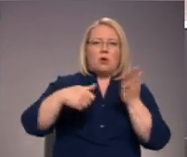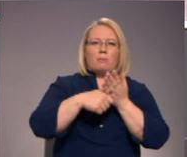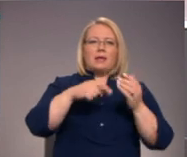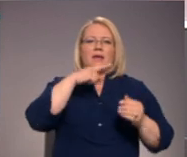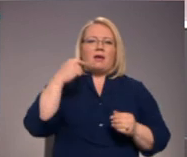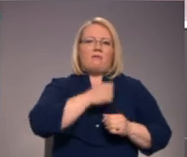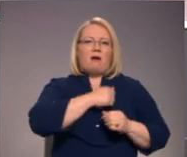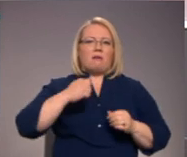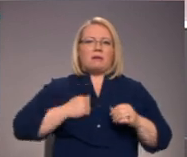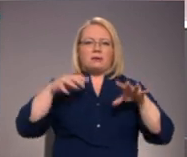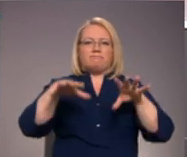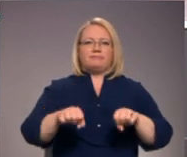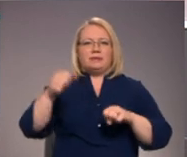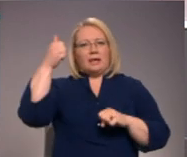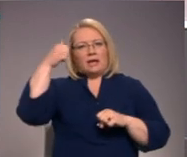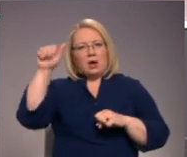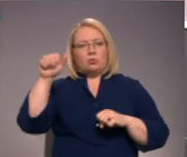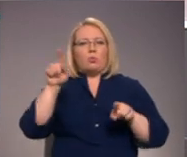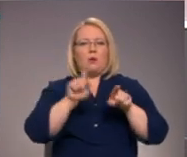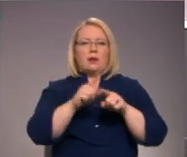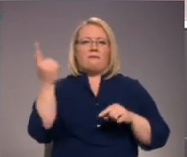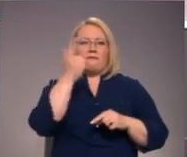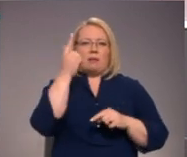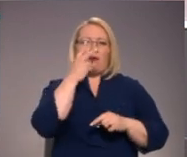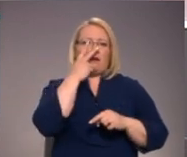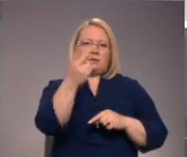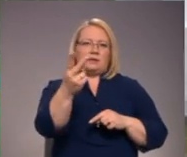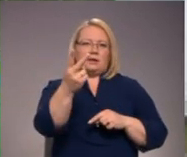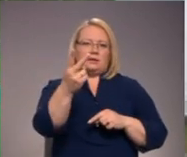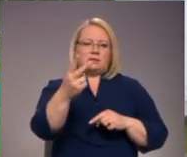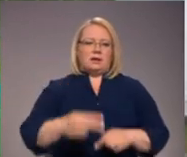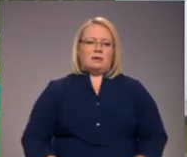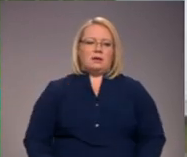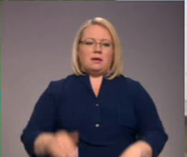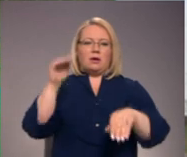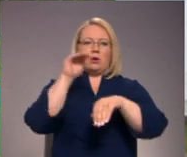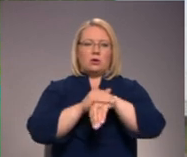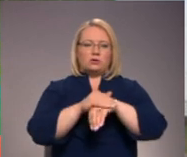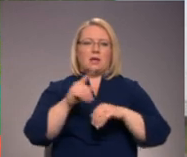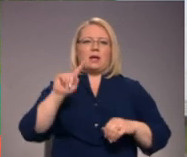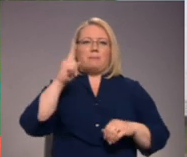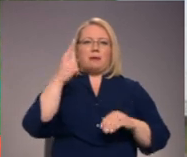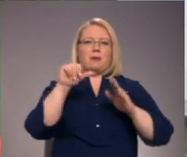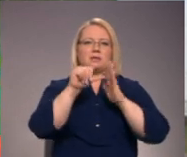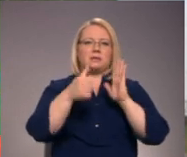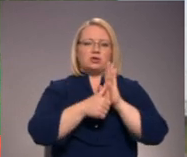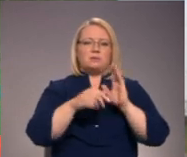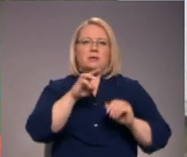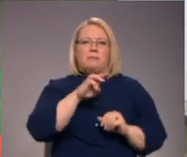Karaspēka ienākšana Igaunijā, kas arī būs redzama filmā. Koncentrējām, ka pirmās 16 minūtes ir